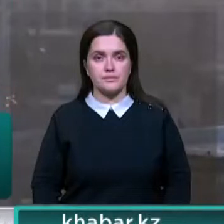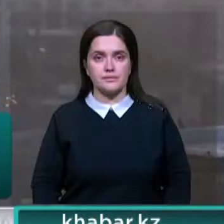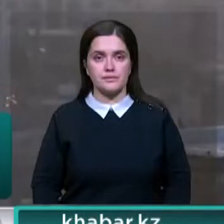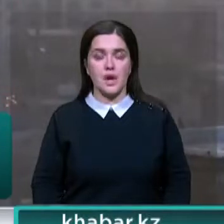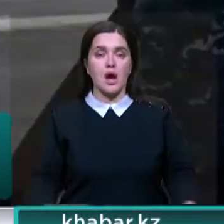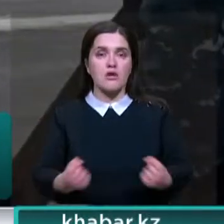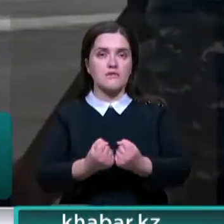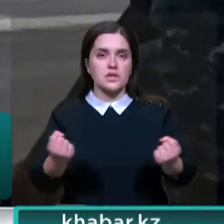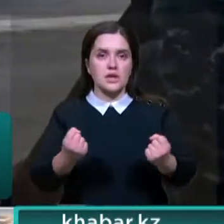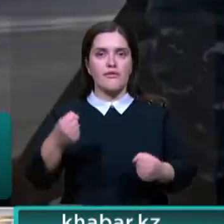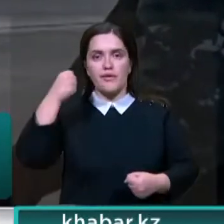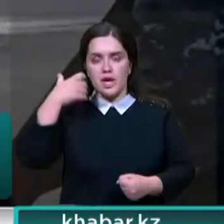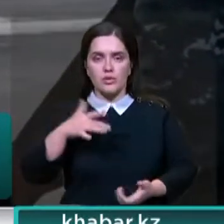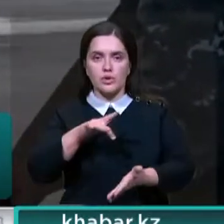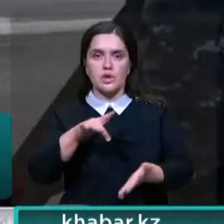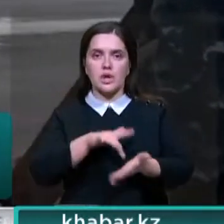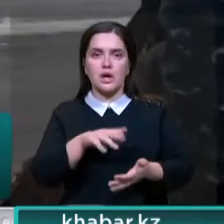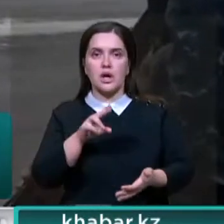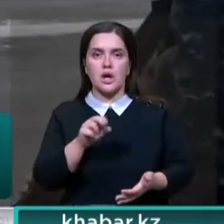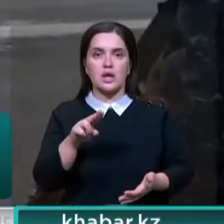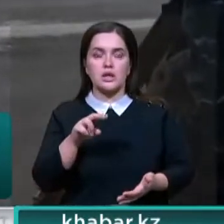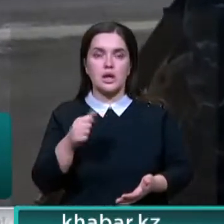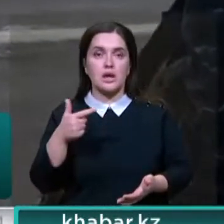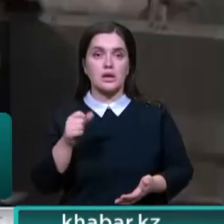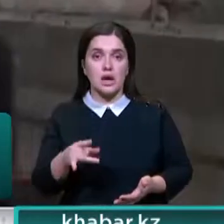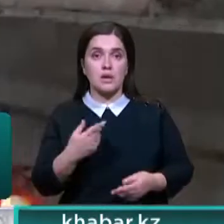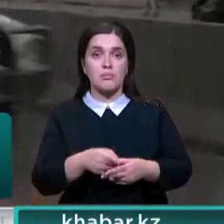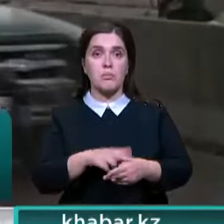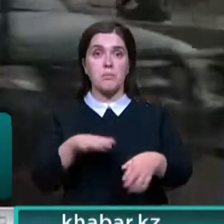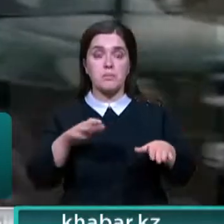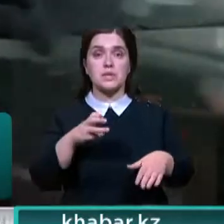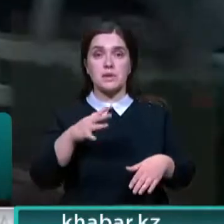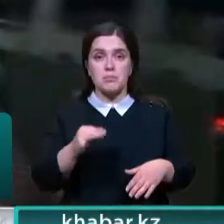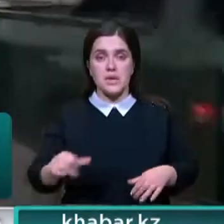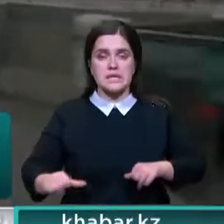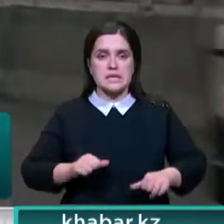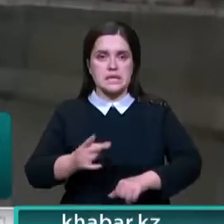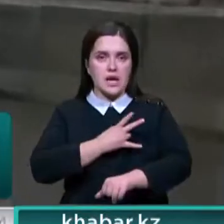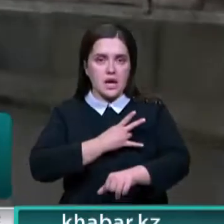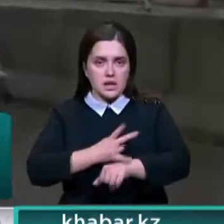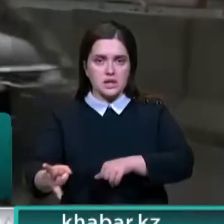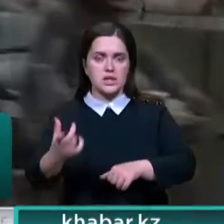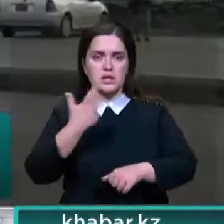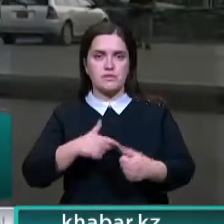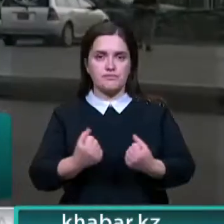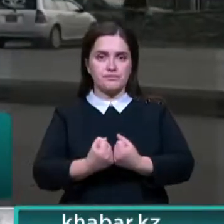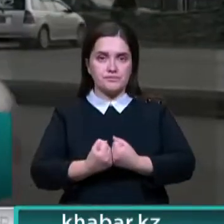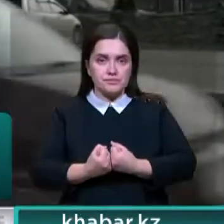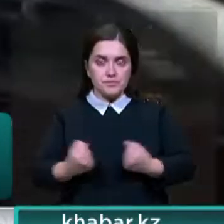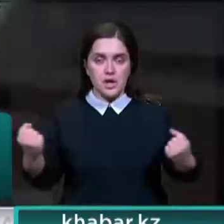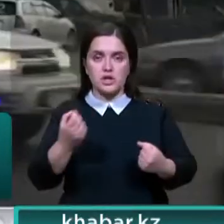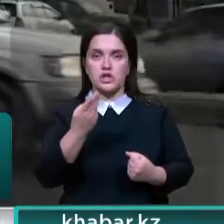Очередной взрыв прогремел в Афганистане в городе Кандагар. По данным местных СМИ, террорист-смертник подорвал себя в шейской мечети. По